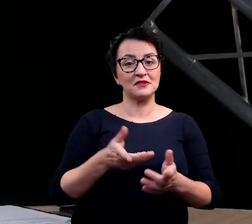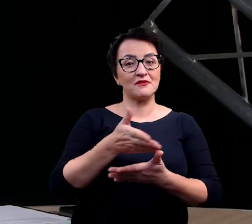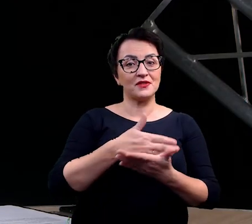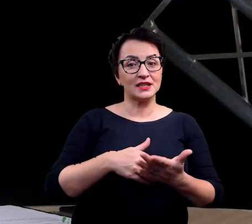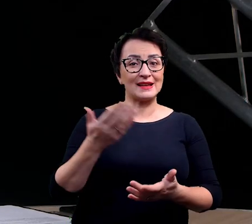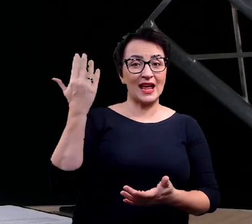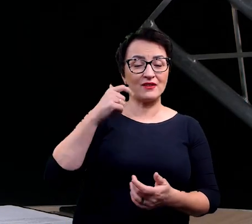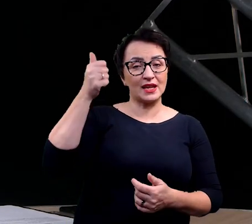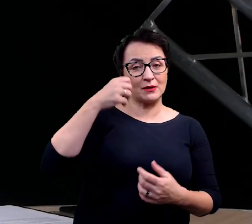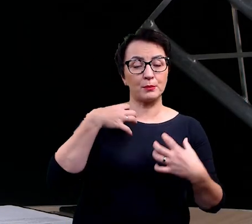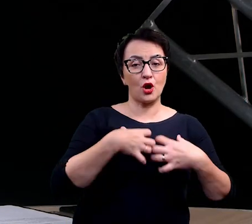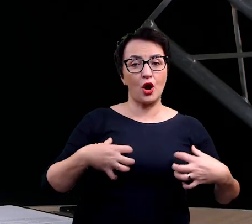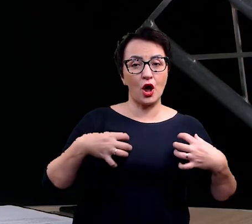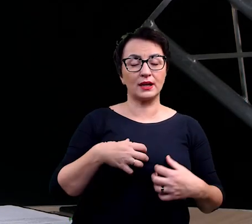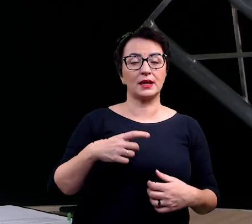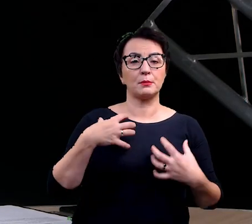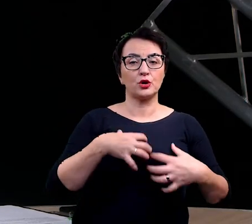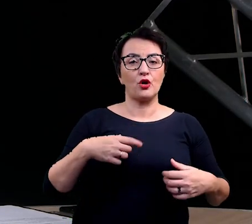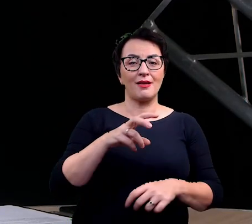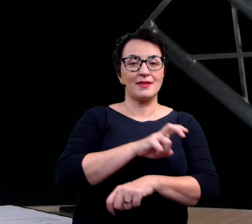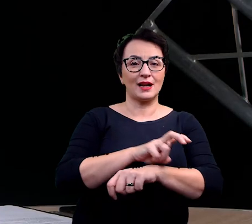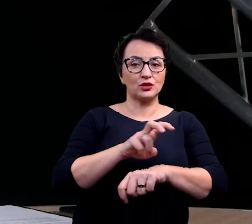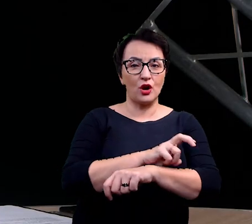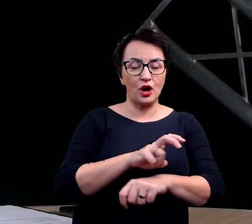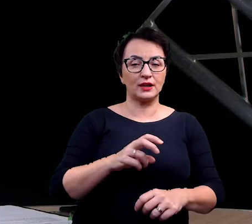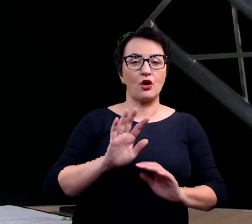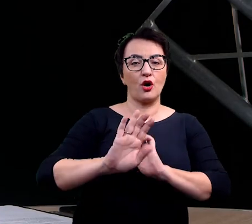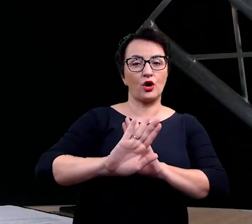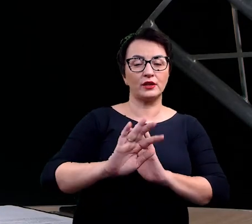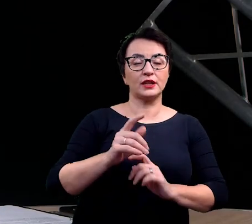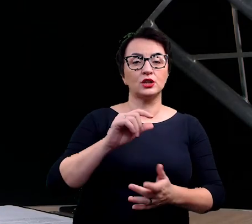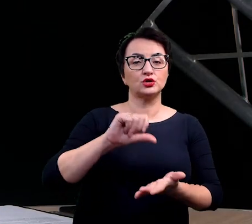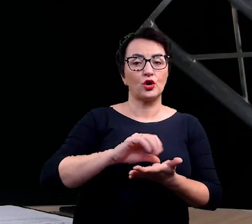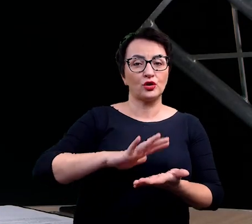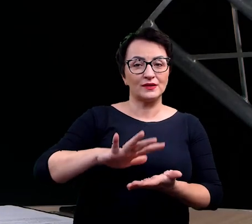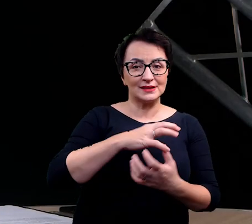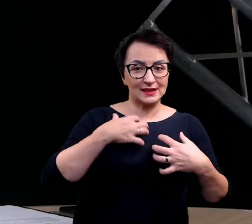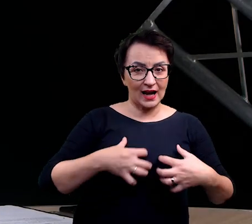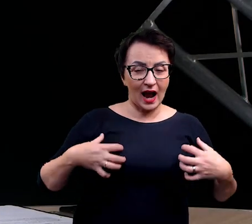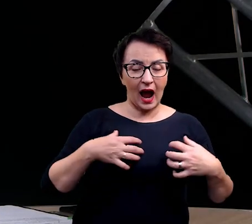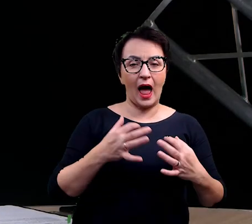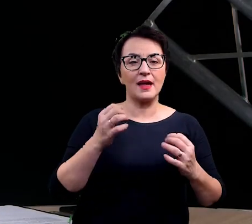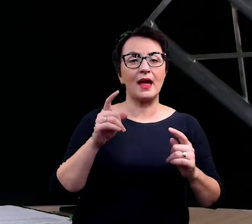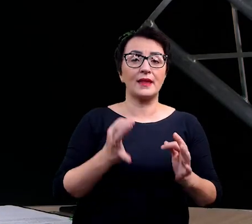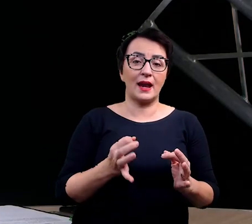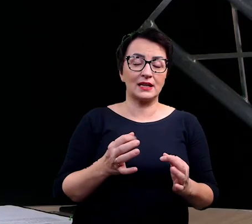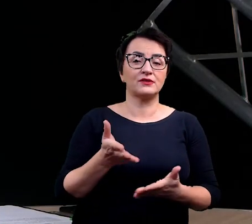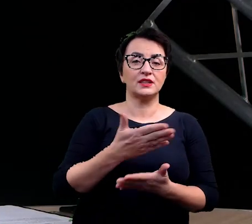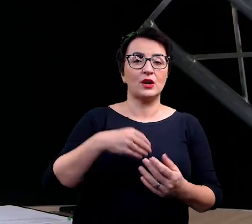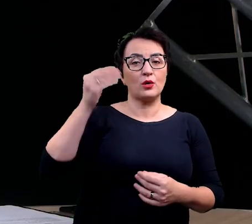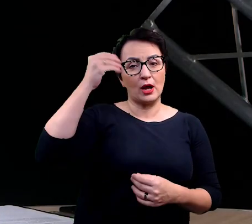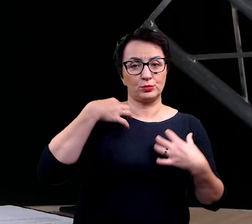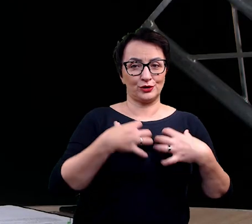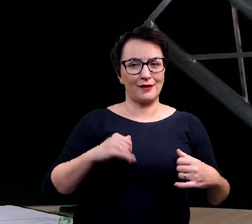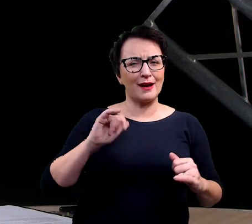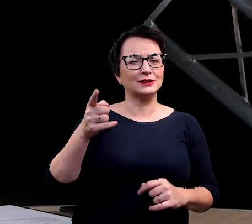wtedy Biologii, Biotechnologii i Ochrony Środowiska, obecnie Wydziałem Nauk Przyrodniczych. Jak wspominasz ten czas studiów?